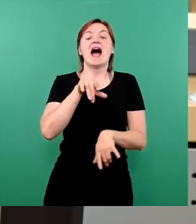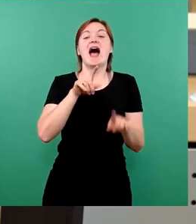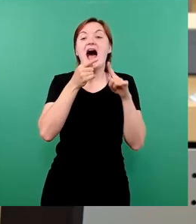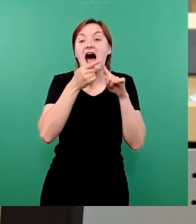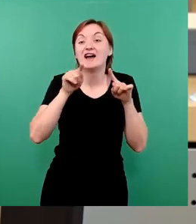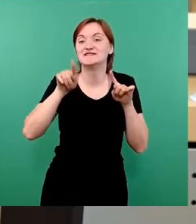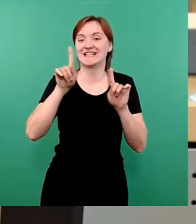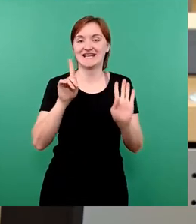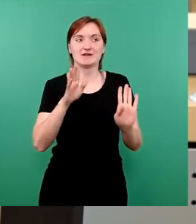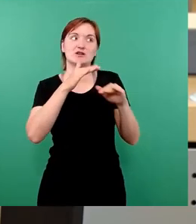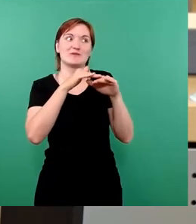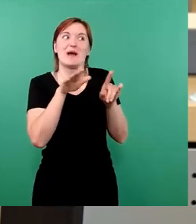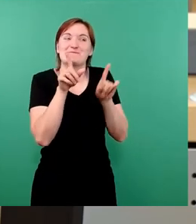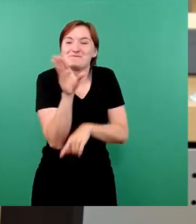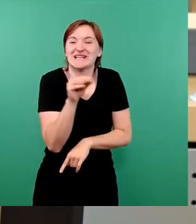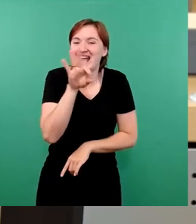aber so ähnlich mit F.